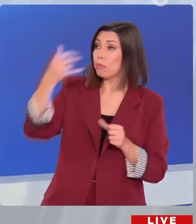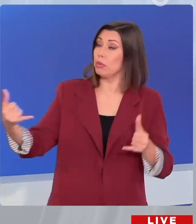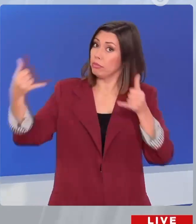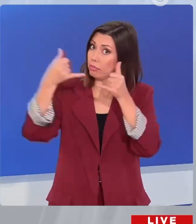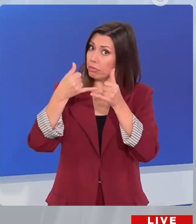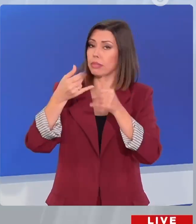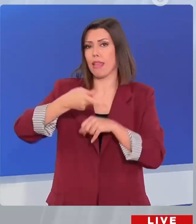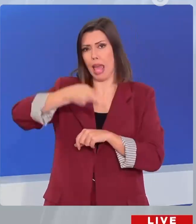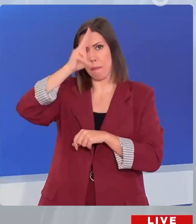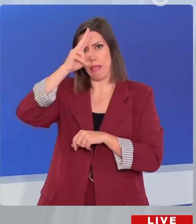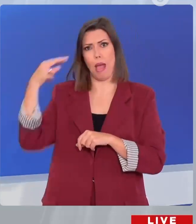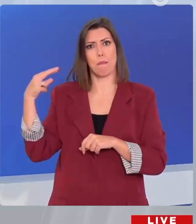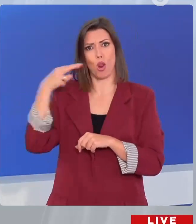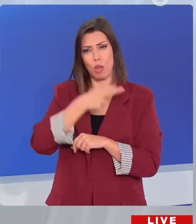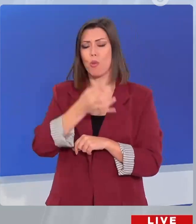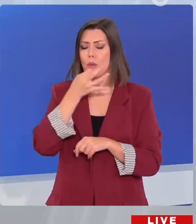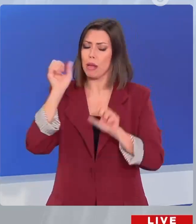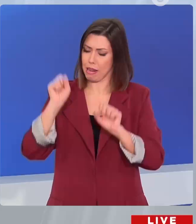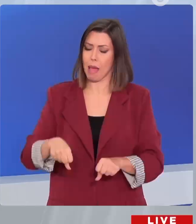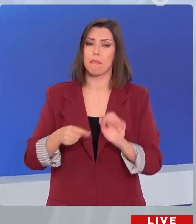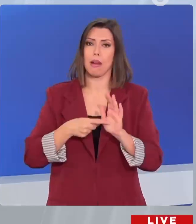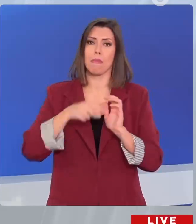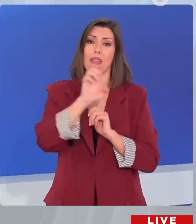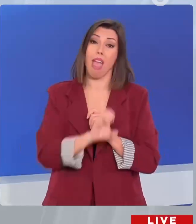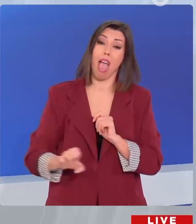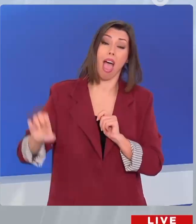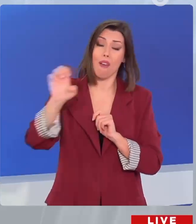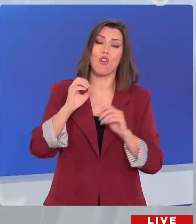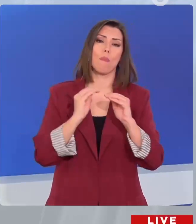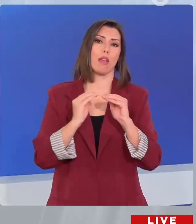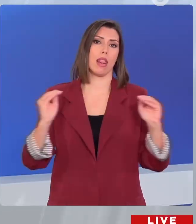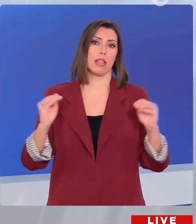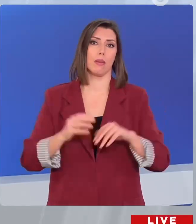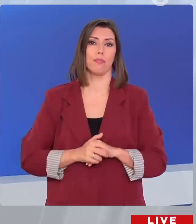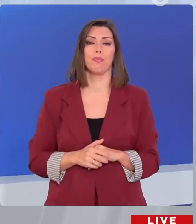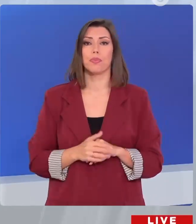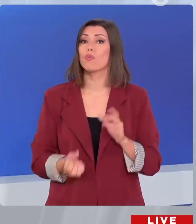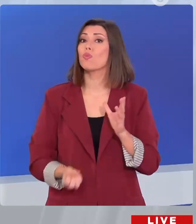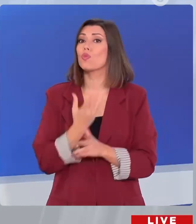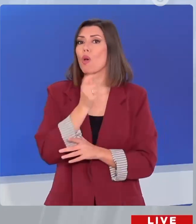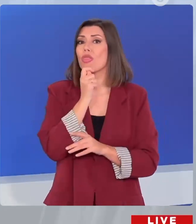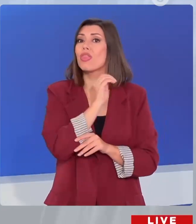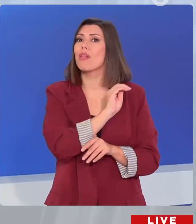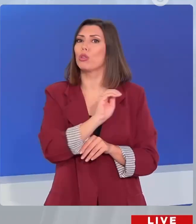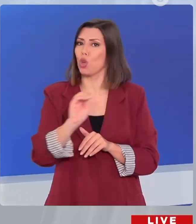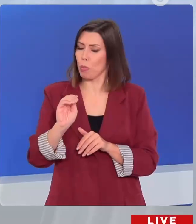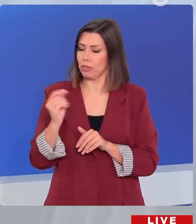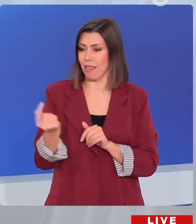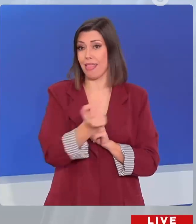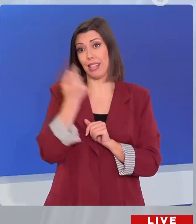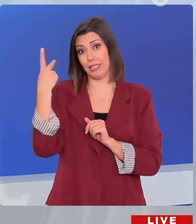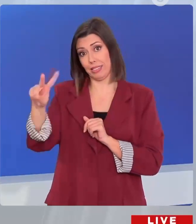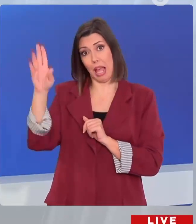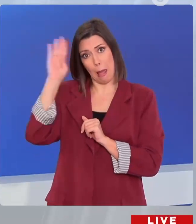άνδρες συμφώνησαν να συνεργαστούν για την επιστροφή της ειρήνης στην Ευρώπη. Σε δημοσκόπηση της ύψος για λογαριασμό του Reuters το 25% των Αμερικανών